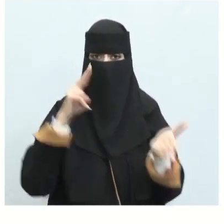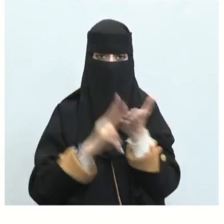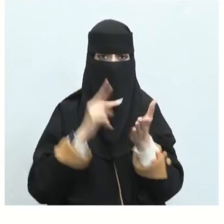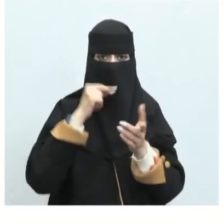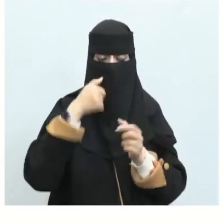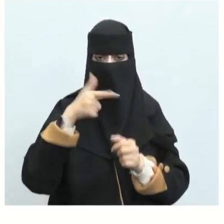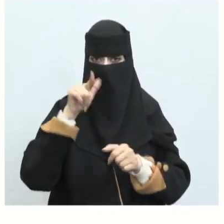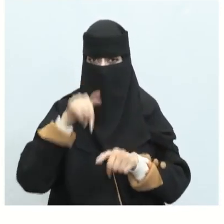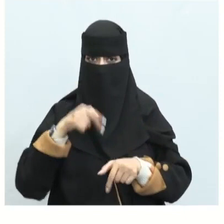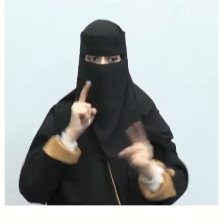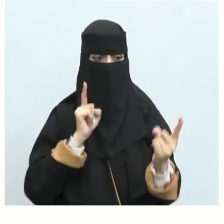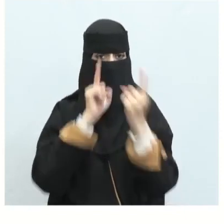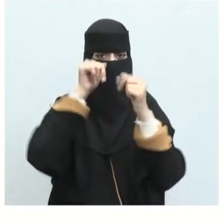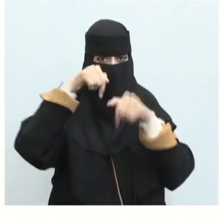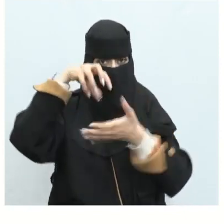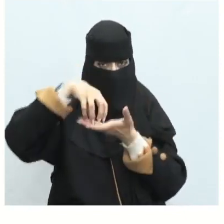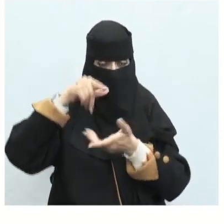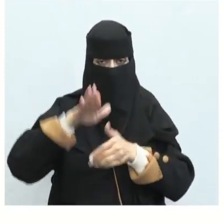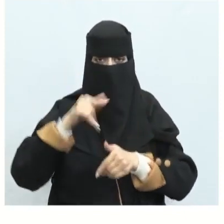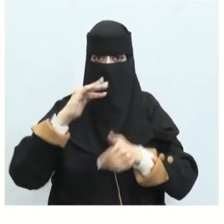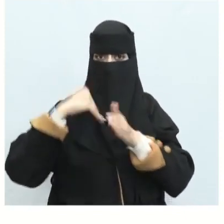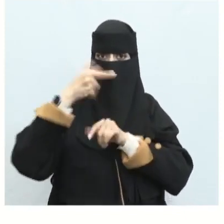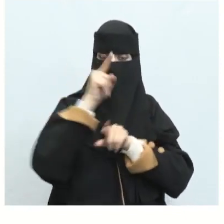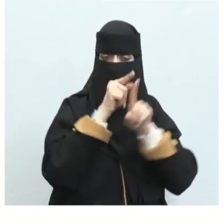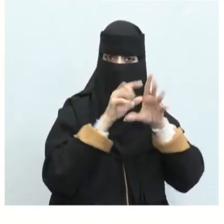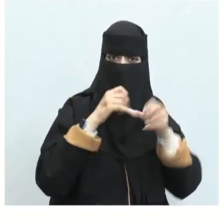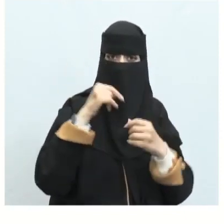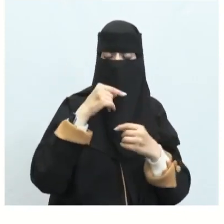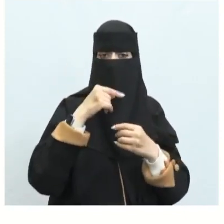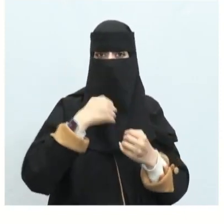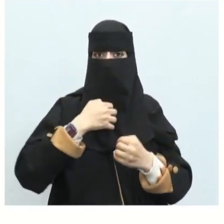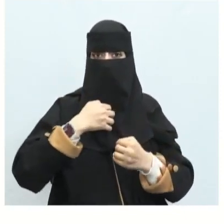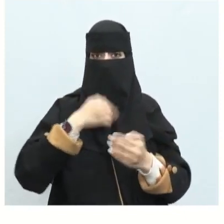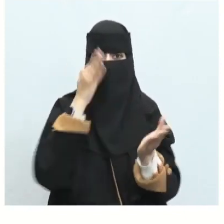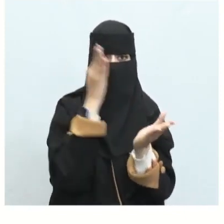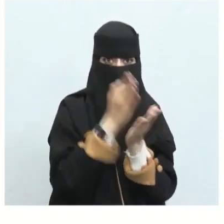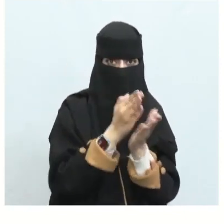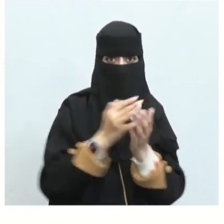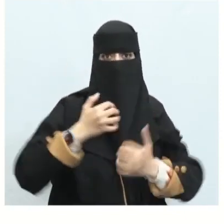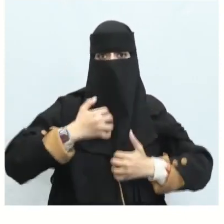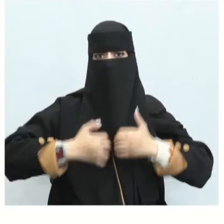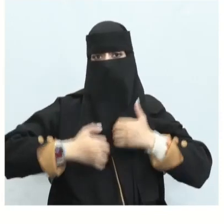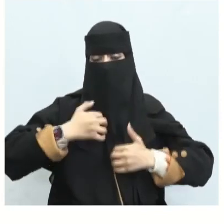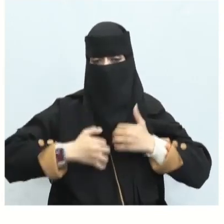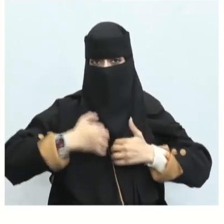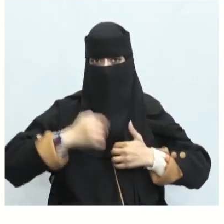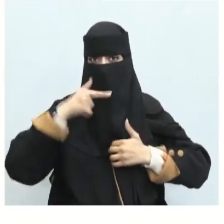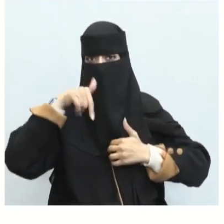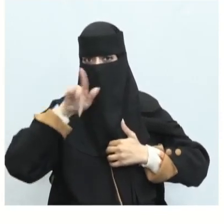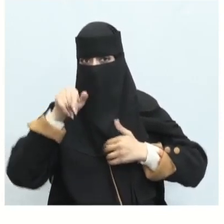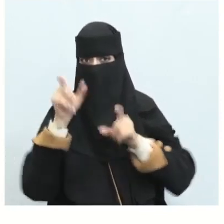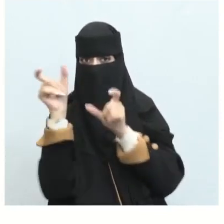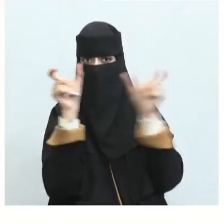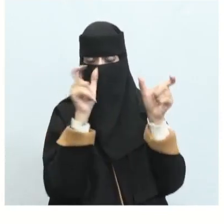المواقف والأحداث على أرض الواقع بل مقصود هو الصدق في الإحساس هو الصدق في الإحساس بتلك